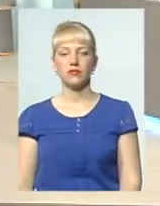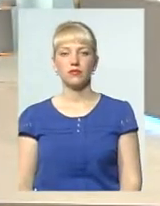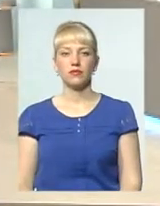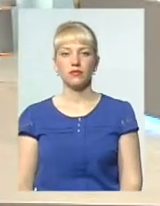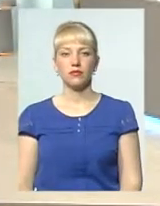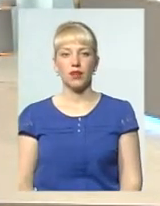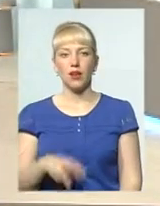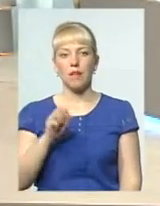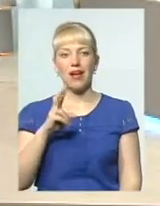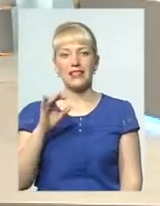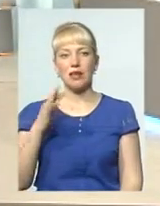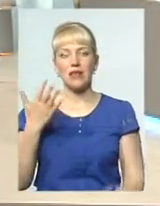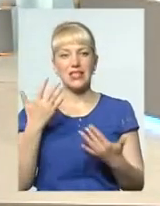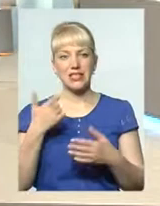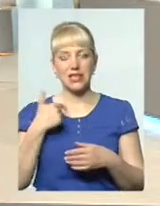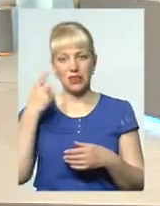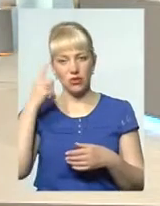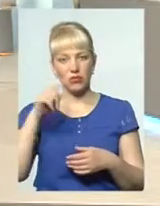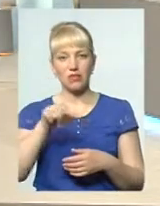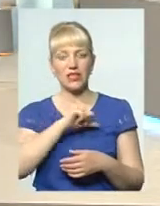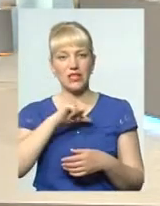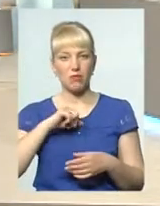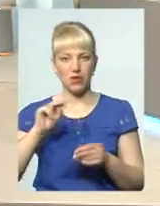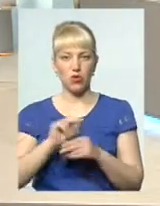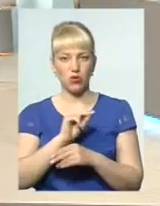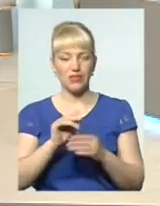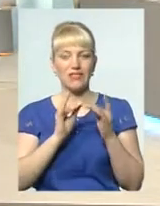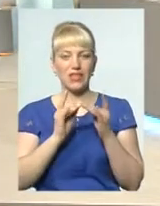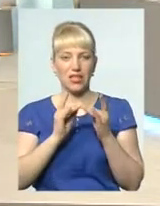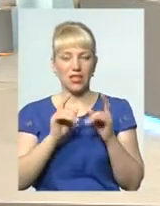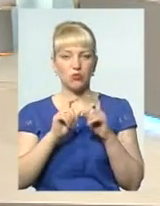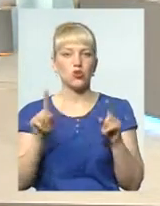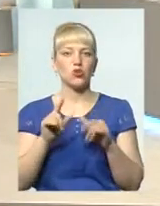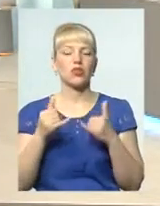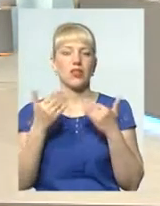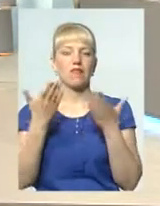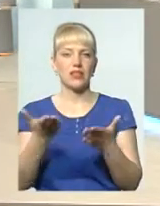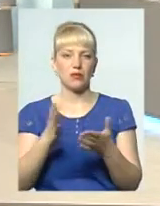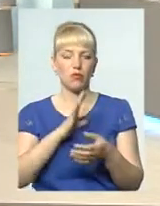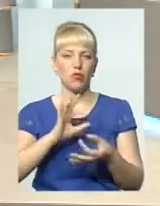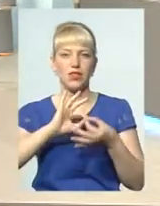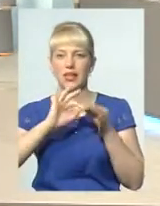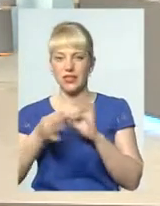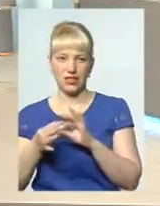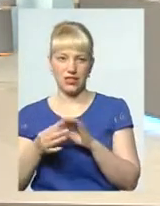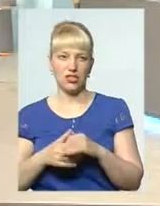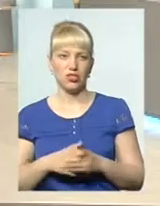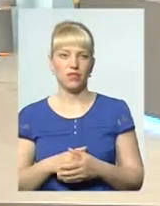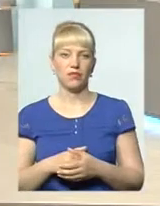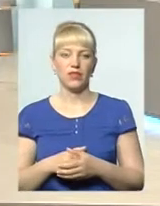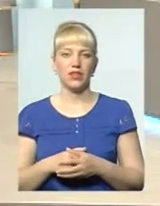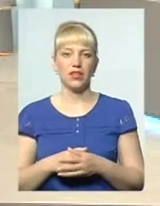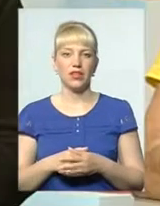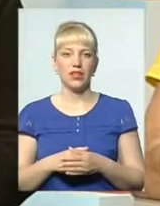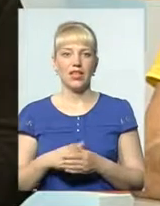наскільки мені відомо, ви самі виховувались в інтернатному закладі? Що для вас було найскладніше? Я в